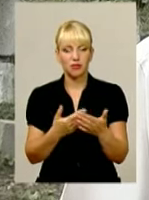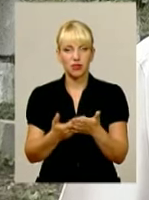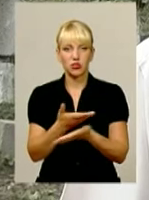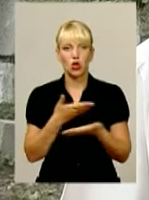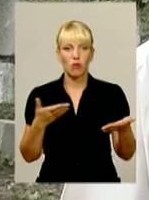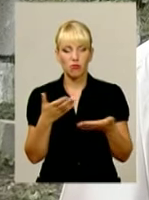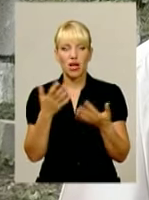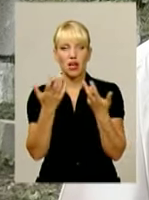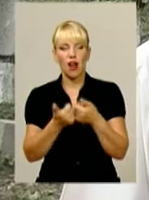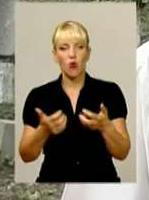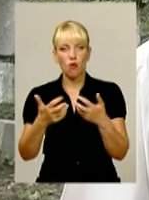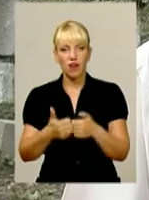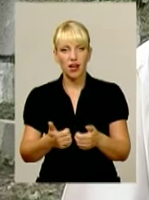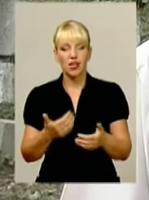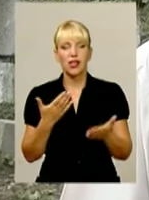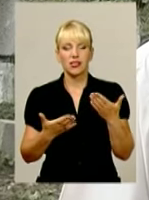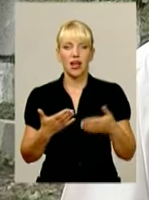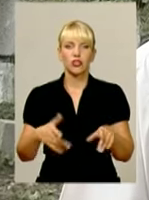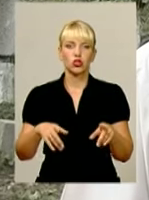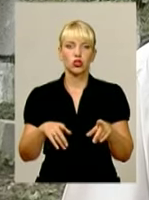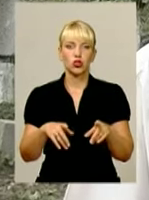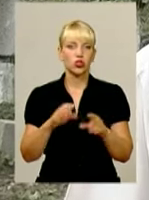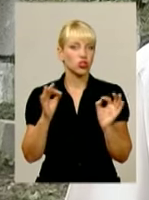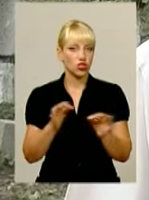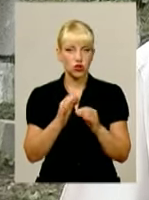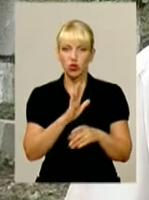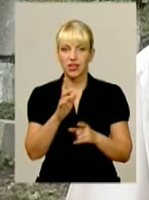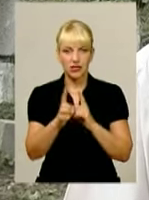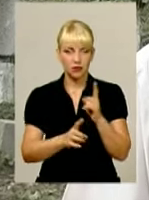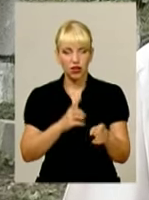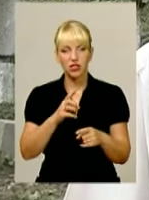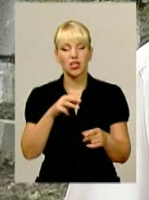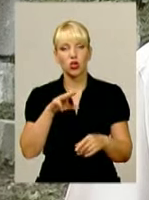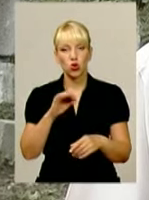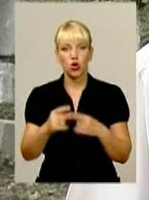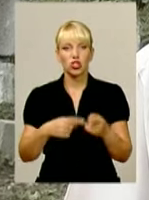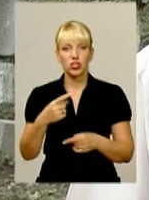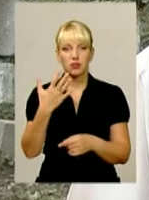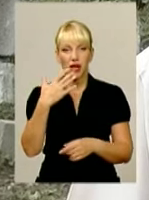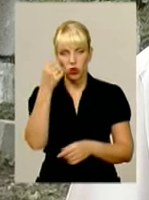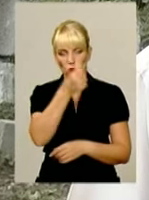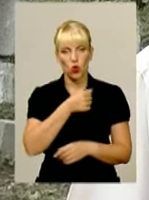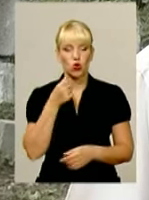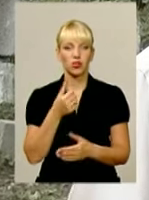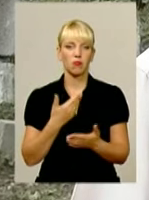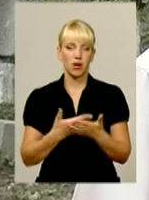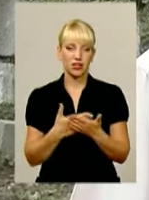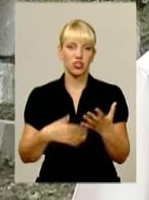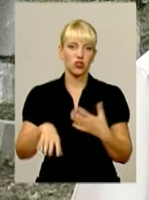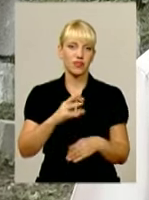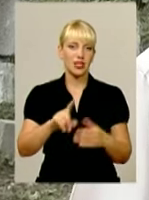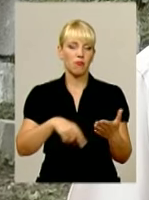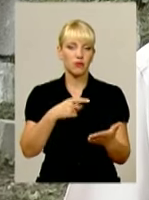рахували, якщо така тенденція не буде мінятися, то через 5 років практично все місто буде